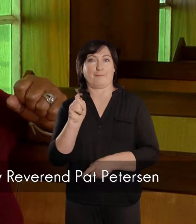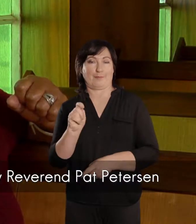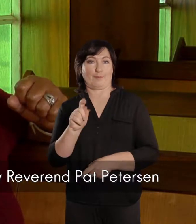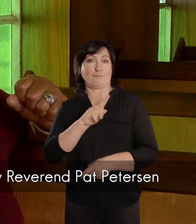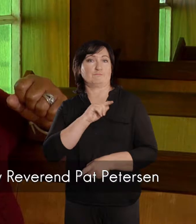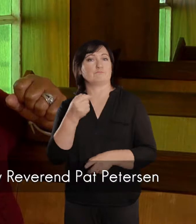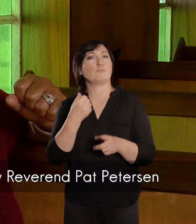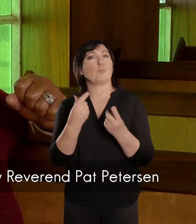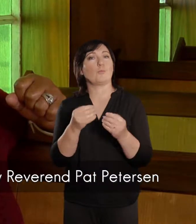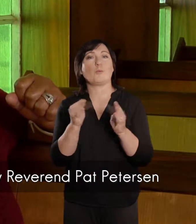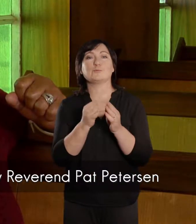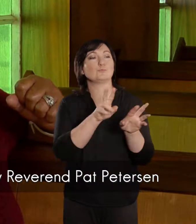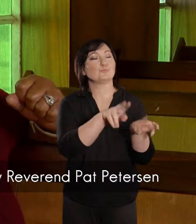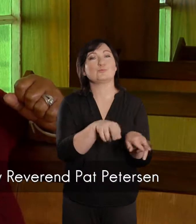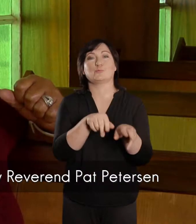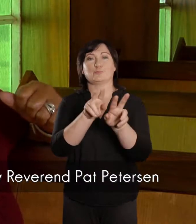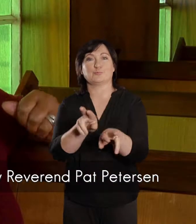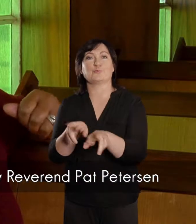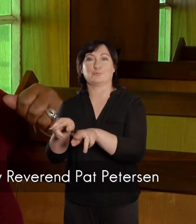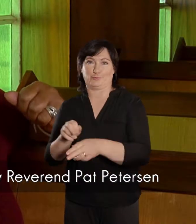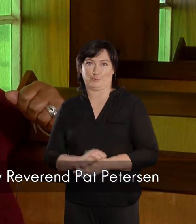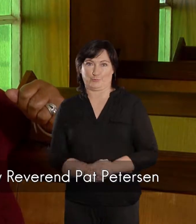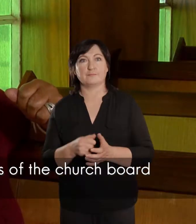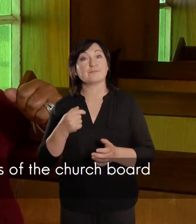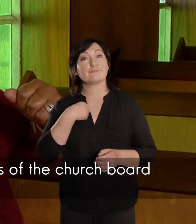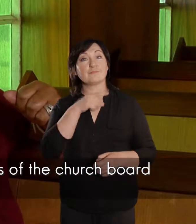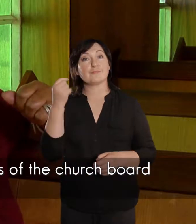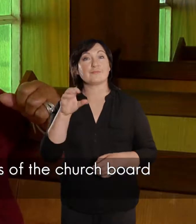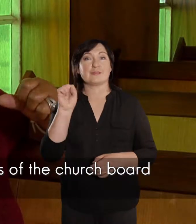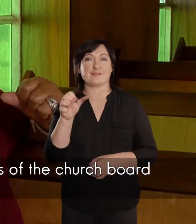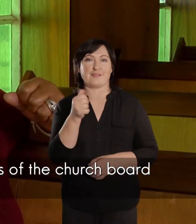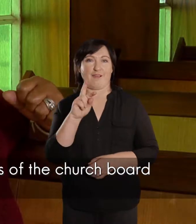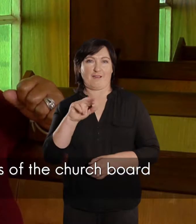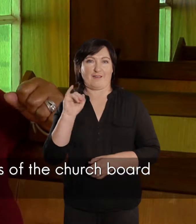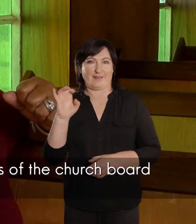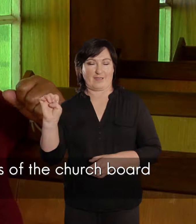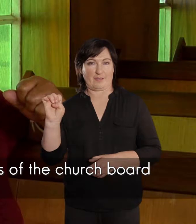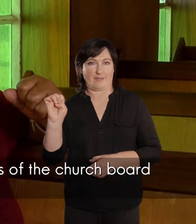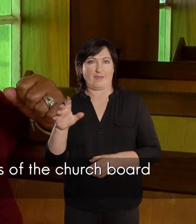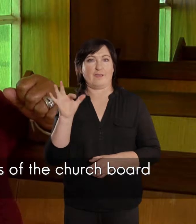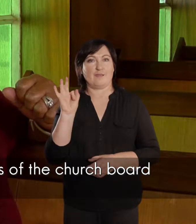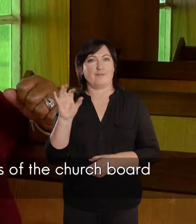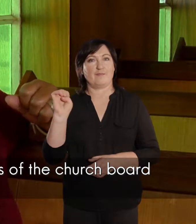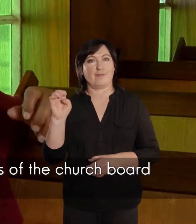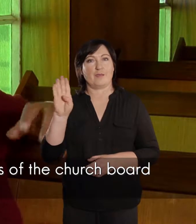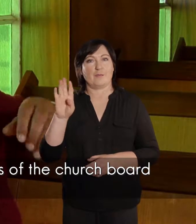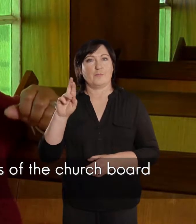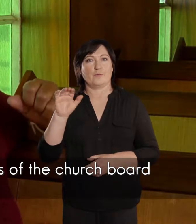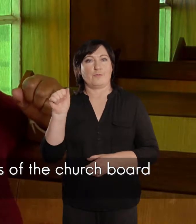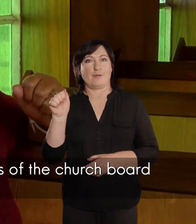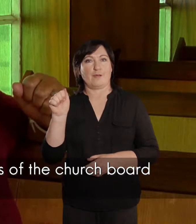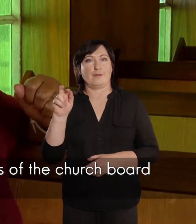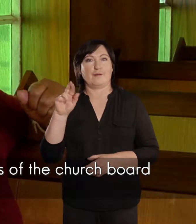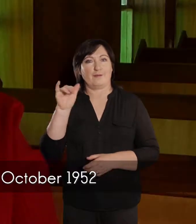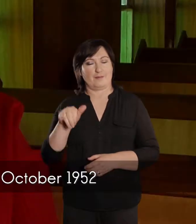het ek voor dominee Pet Peterson, moest gekend gereeld het, al het gereelde besoeken aan die persoonenshuise, wat op die kerk